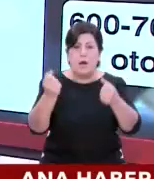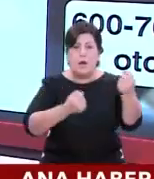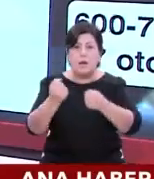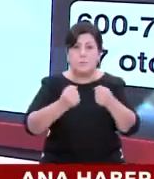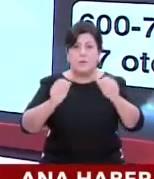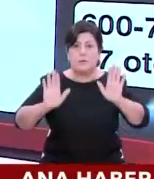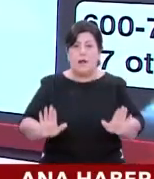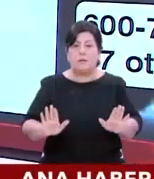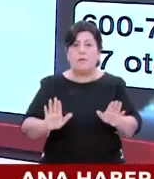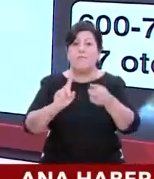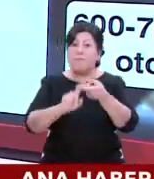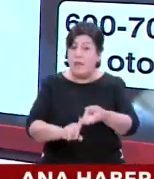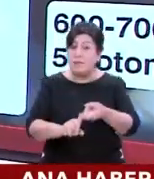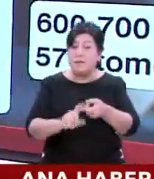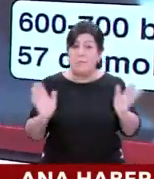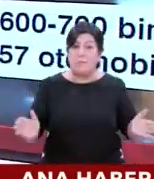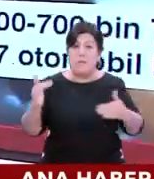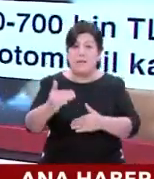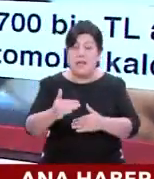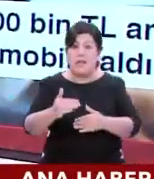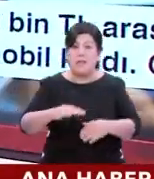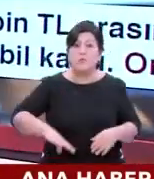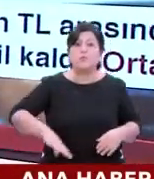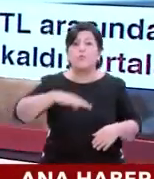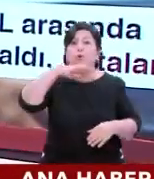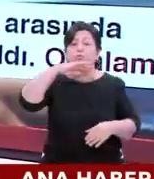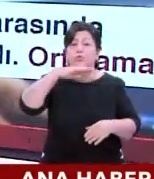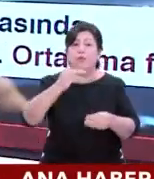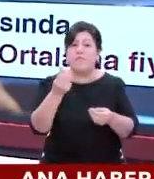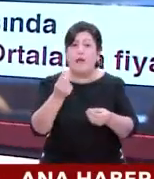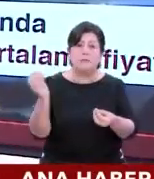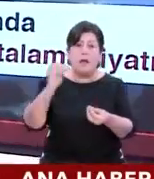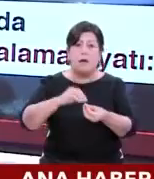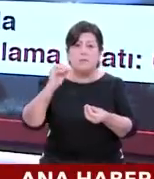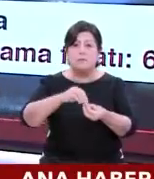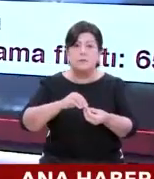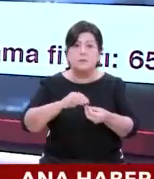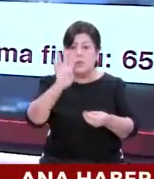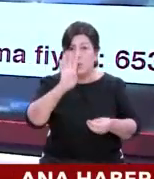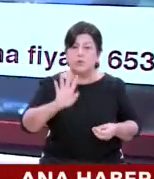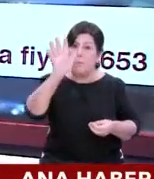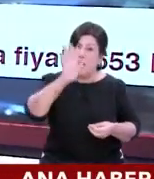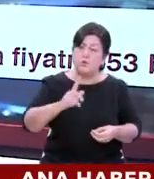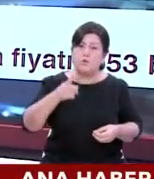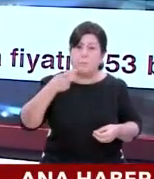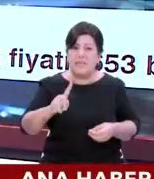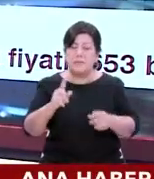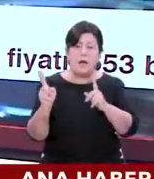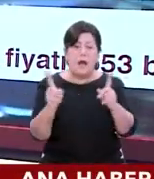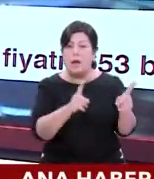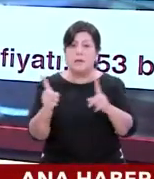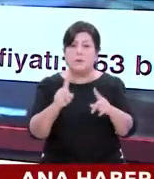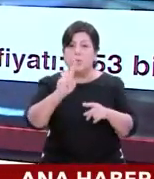kaldı ve paket doldukça fiyat artıyor. 400-500 bin TL'nin arasında